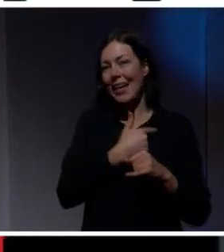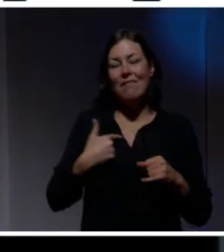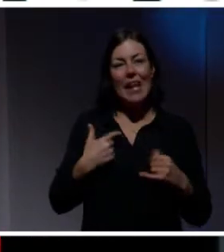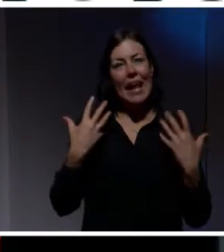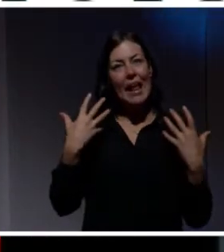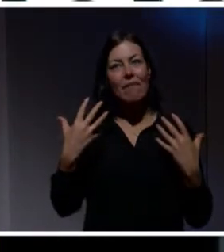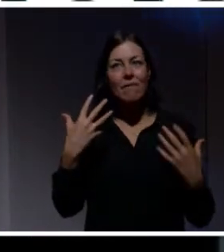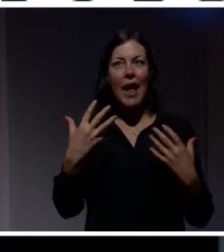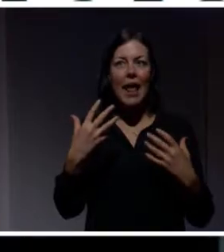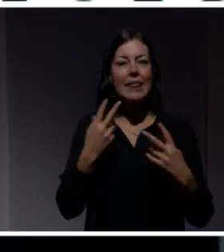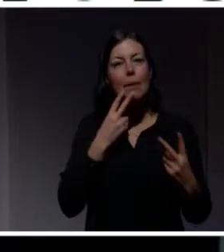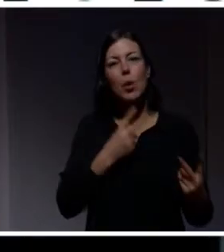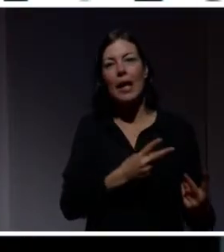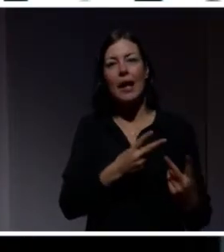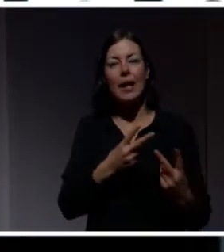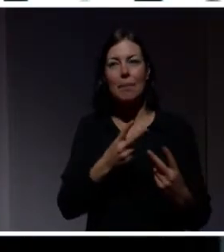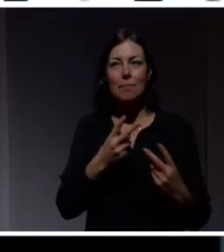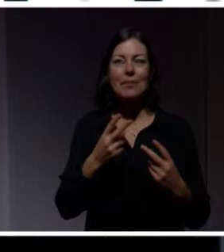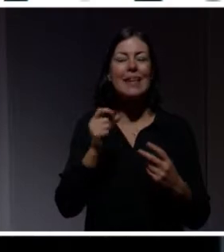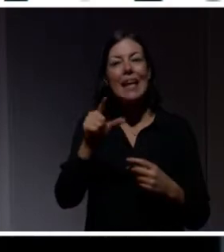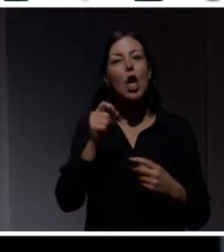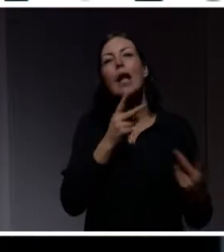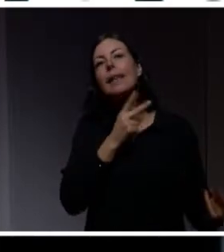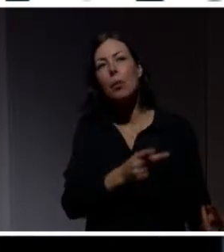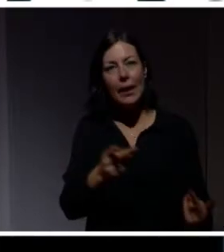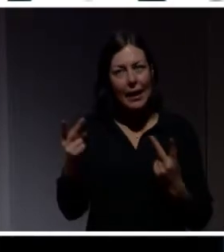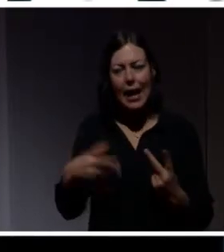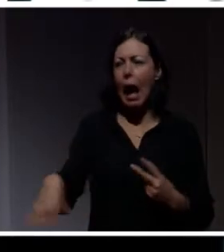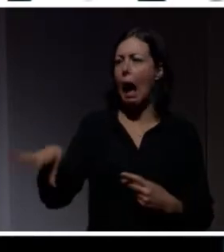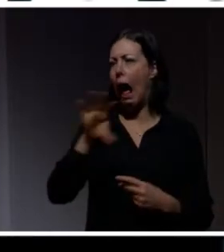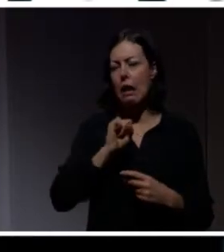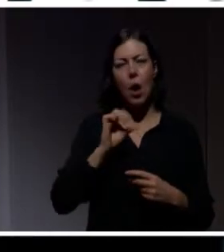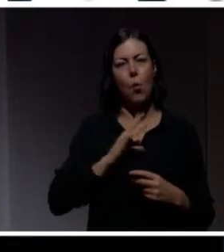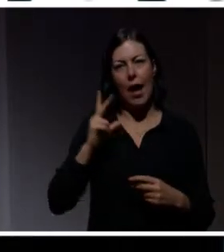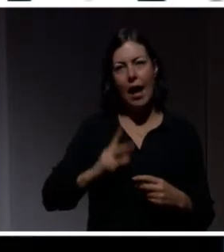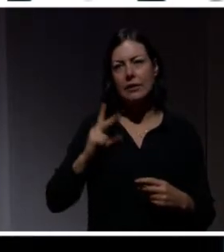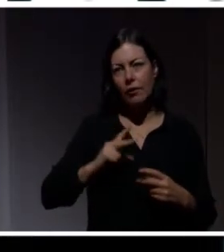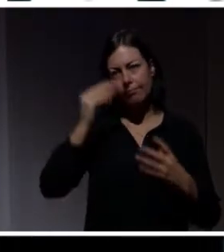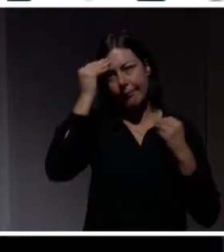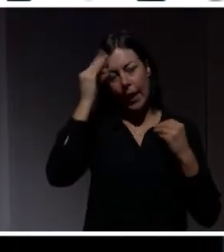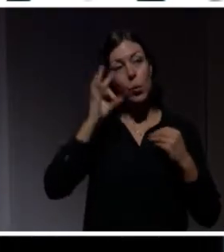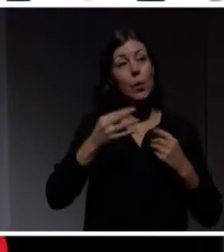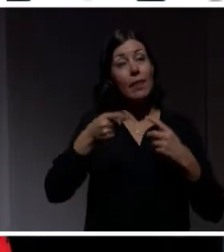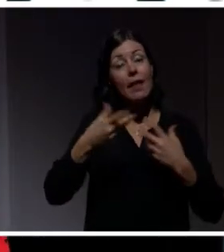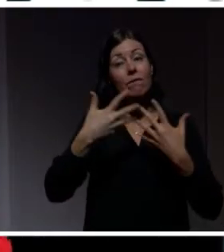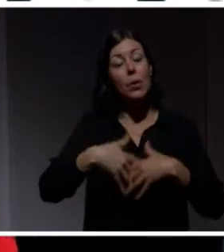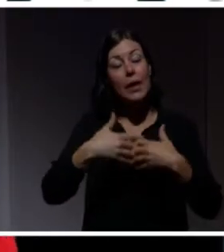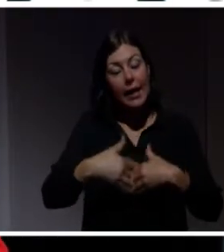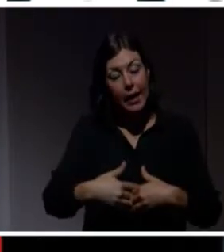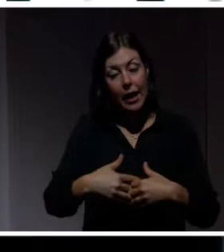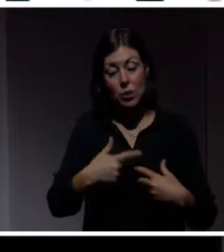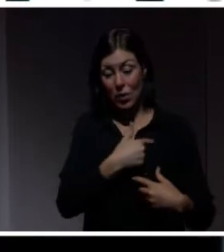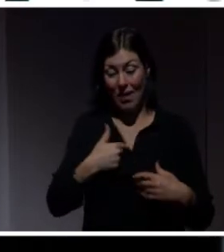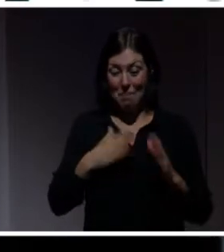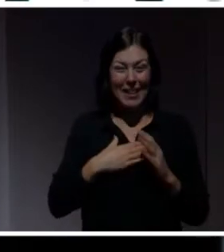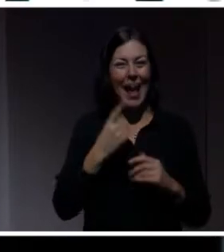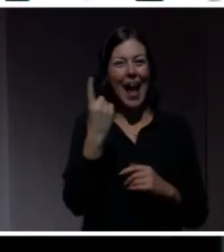demokrati. Och det är allas vårat ansvar att lära sig hur den fungerar. Så därför vill vi med ett år och